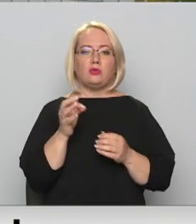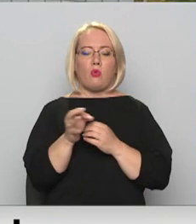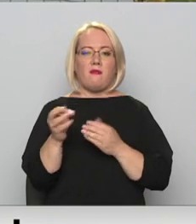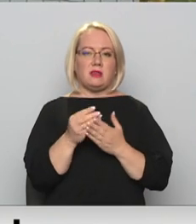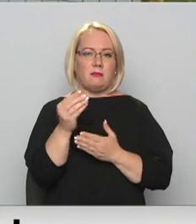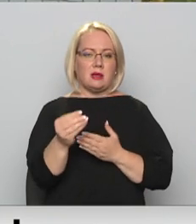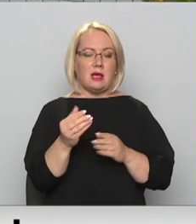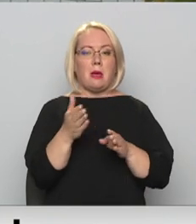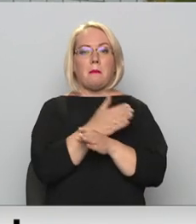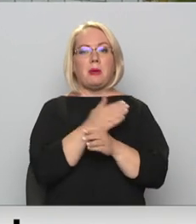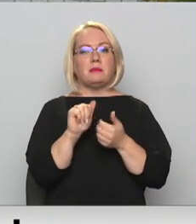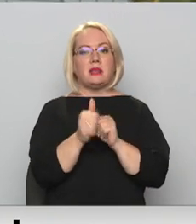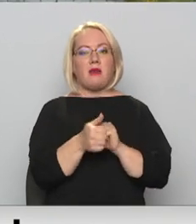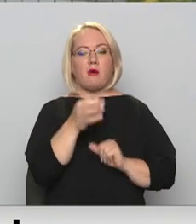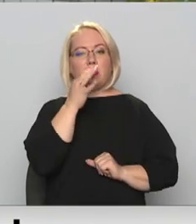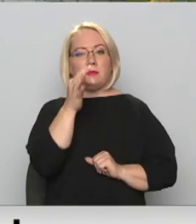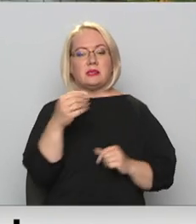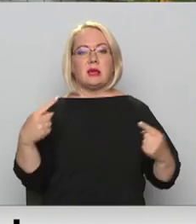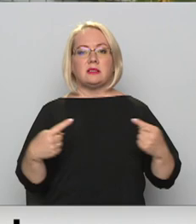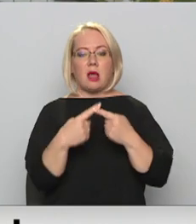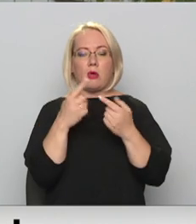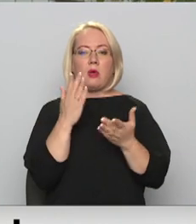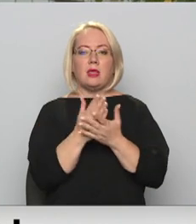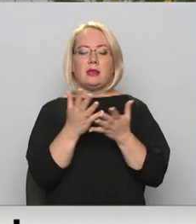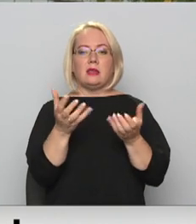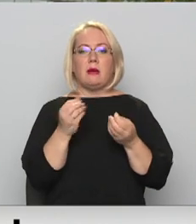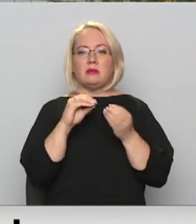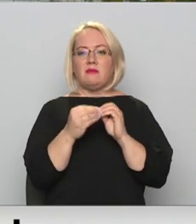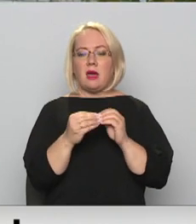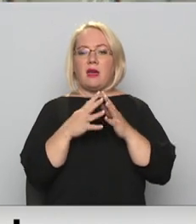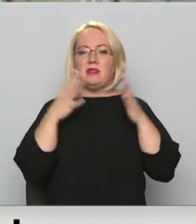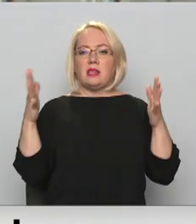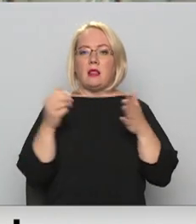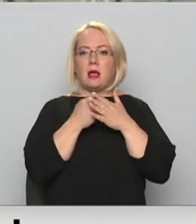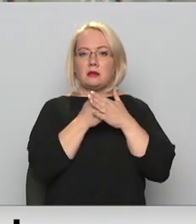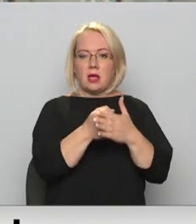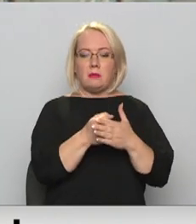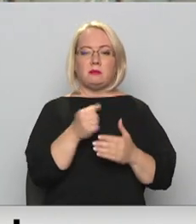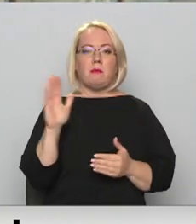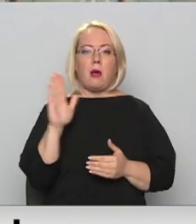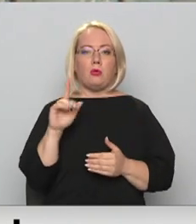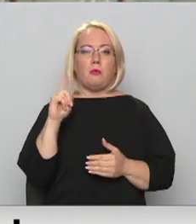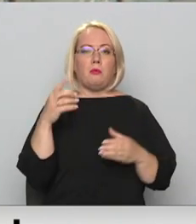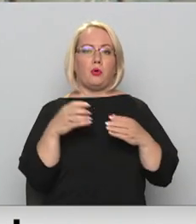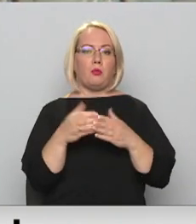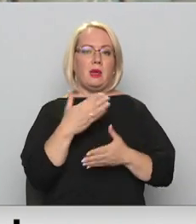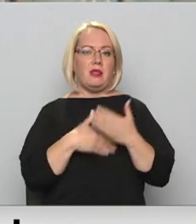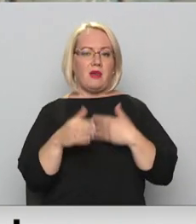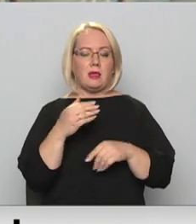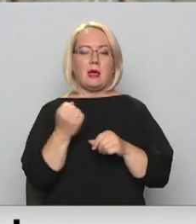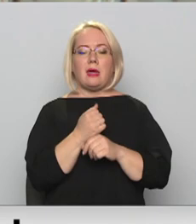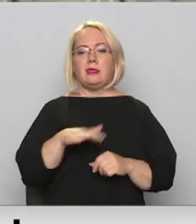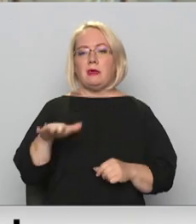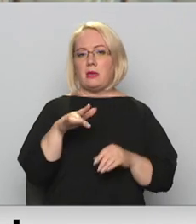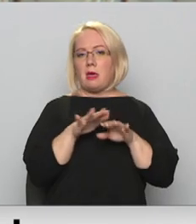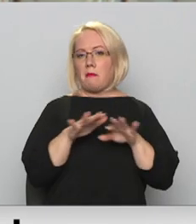Pirms reformas gan tika teiktas, ka salāgojot tikšot ņemts vērā lielākais atbalsts. Tomēr gan Baldons pirmās grupas invalīdiem, gan ģimenem